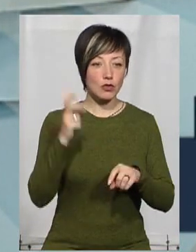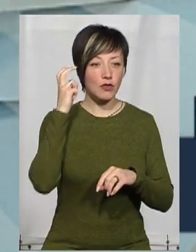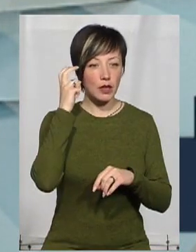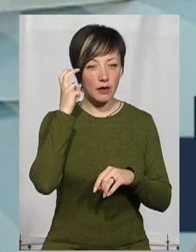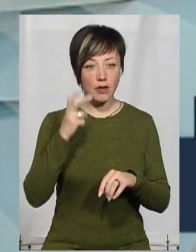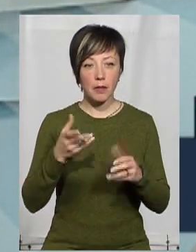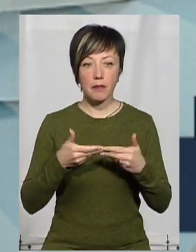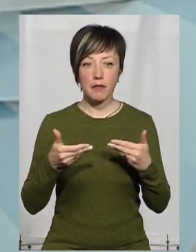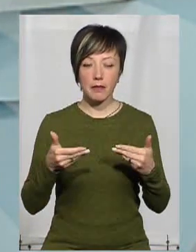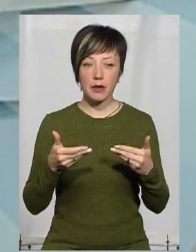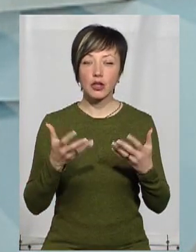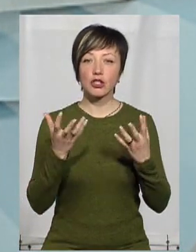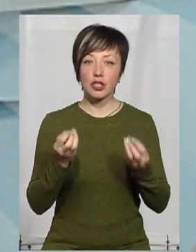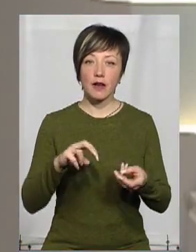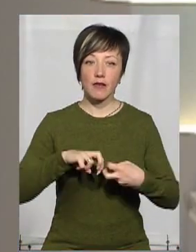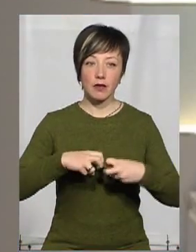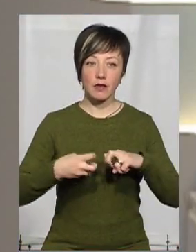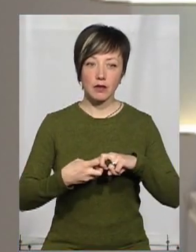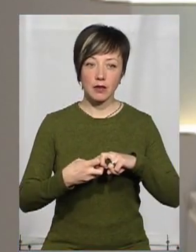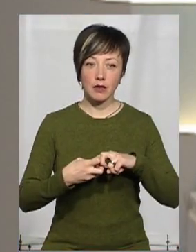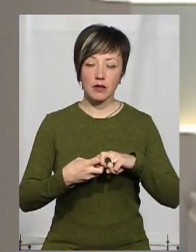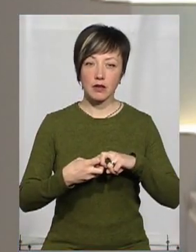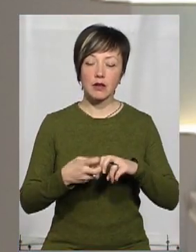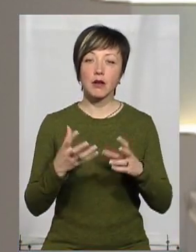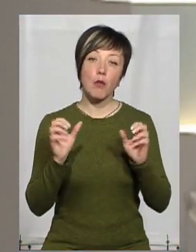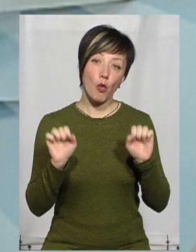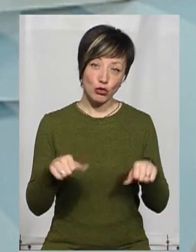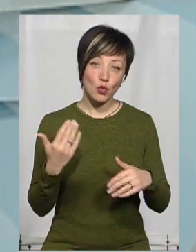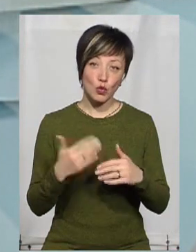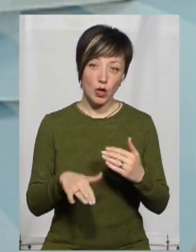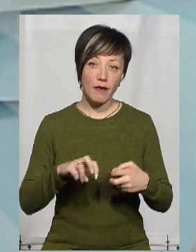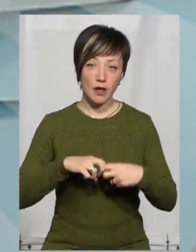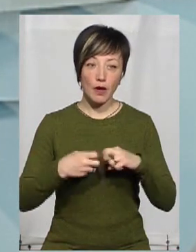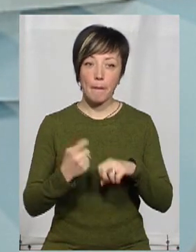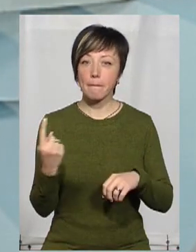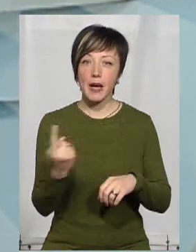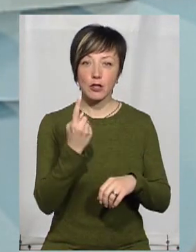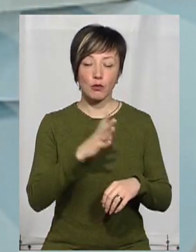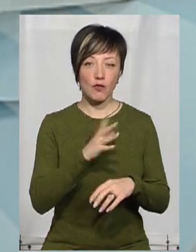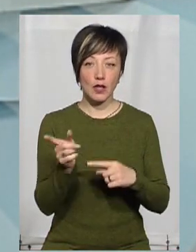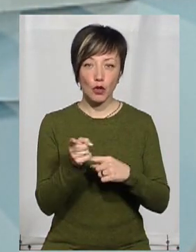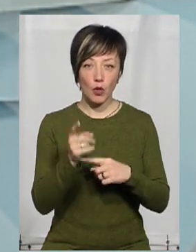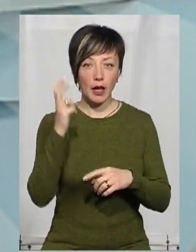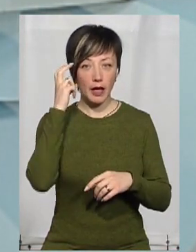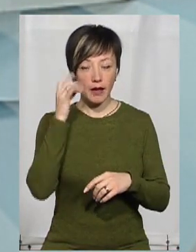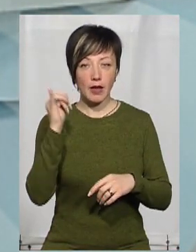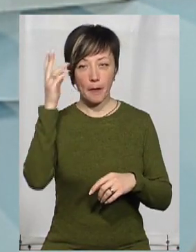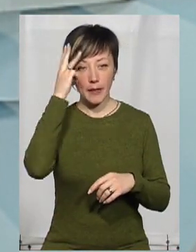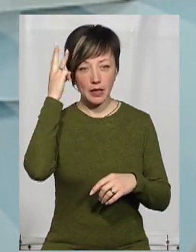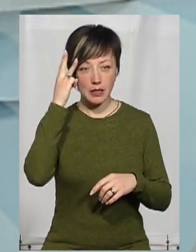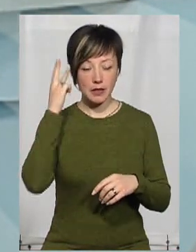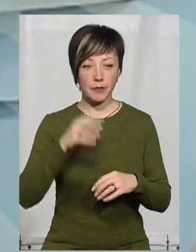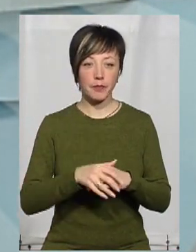Києві. Ну, ще Івано-Франківськні пить. Так, можливо, вже Івано-Франківськні. Ну, перший був це Тернопіль, Київ і потім